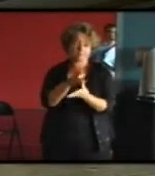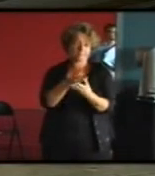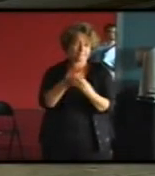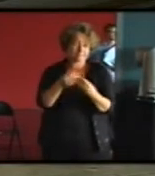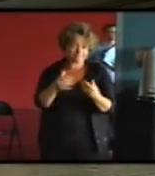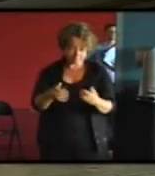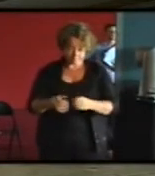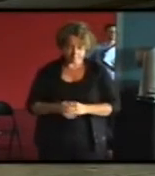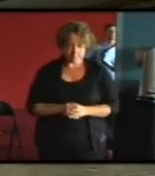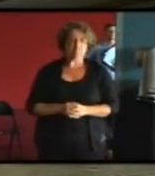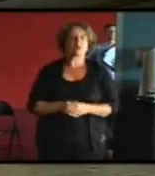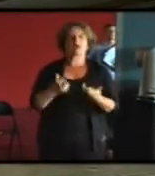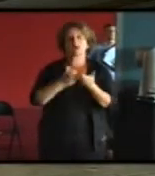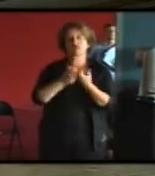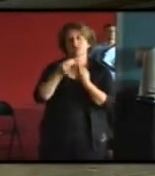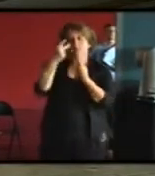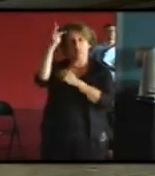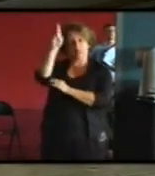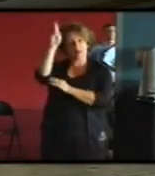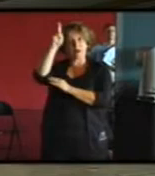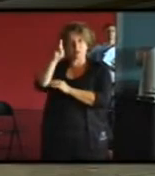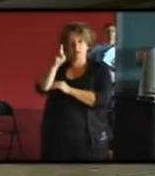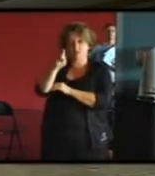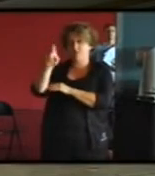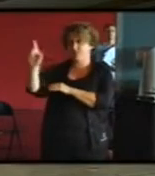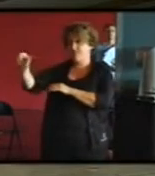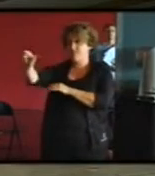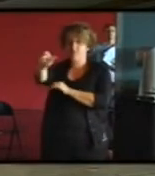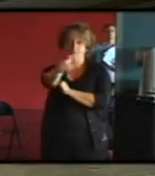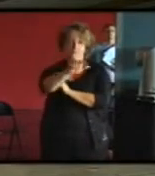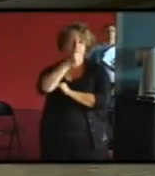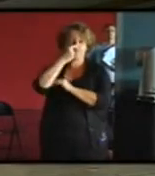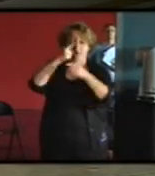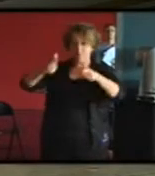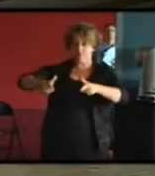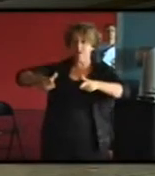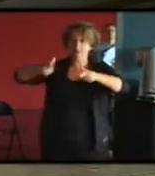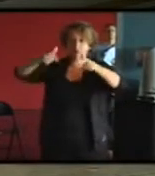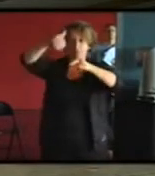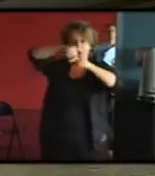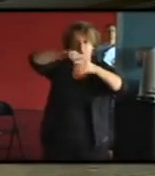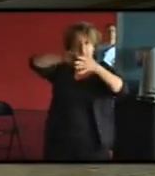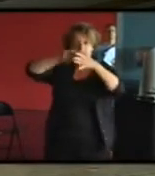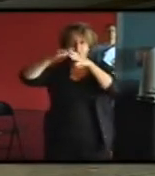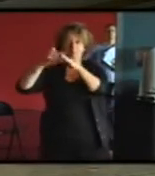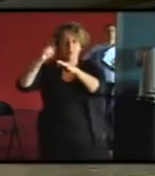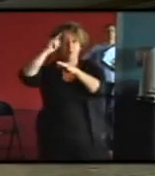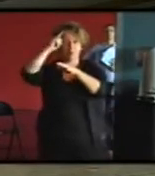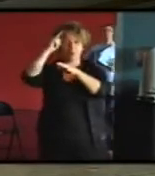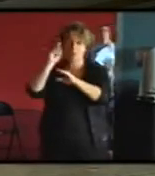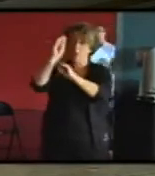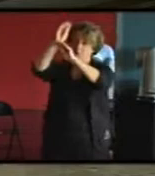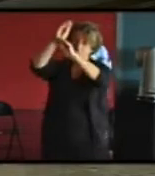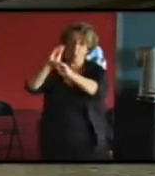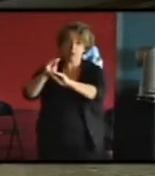sur le bâti parisien on a de multiples exemples de bâtiments qui sont en train de pourrir à cause des isolations mal faites